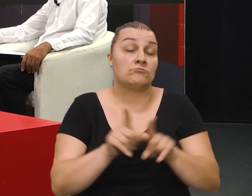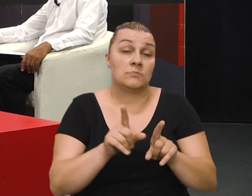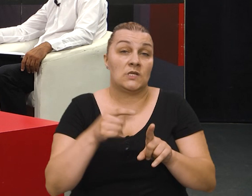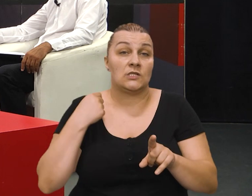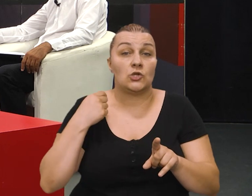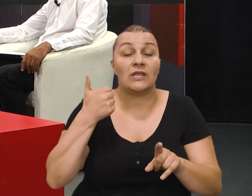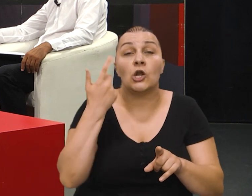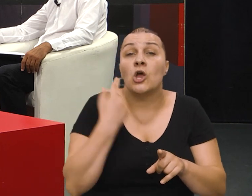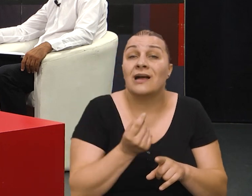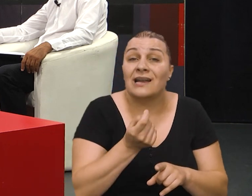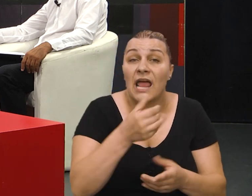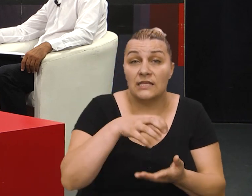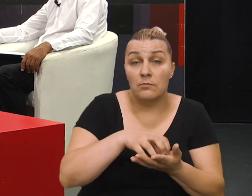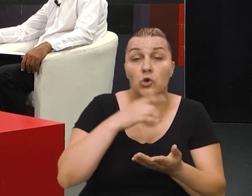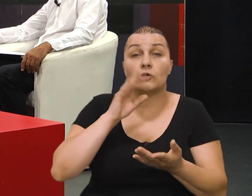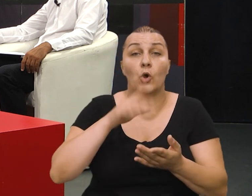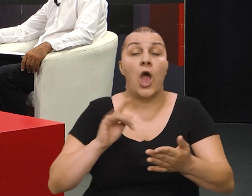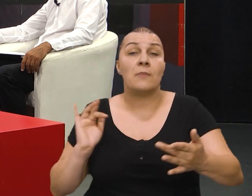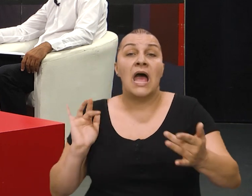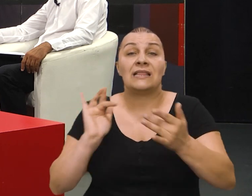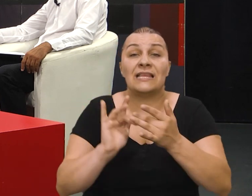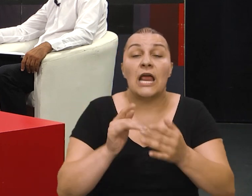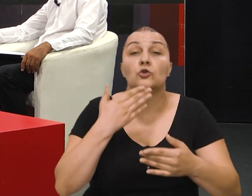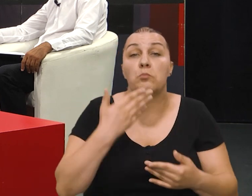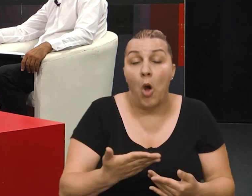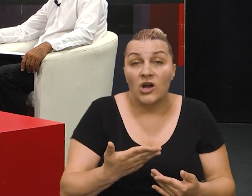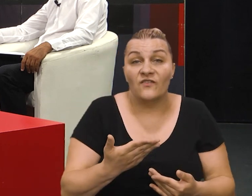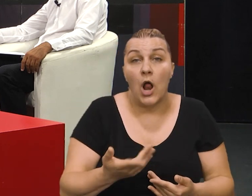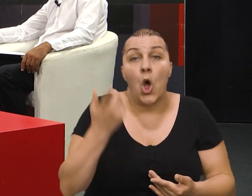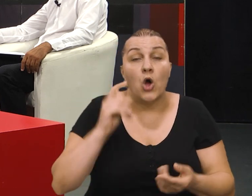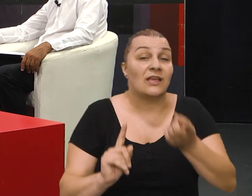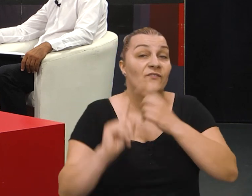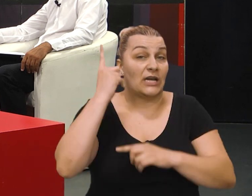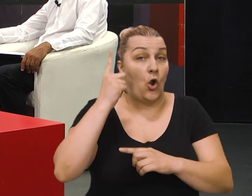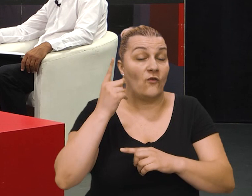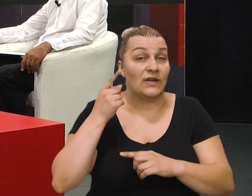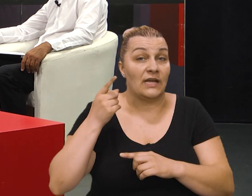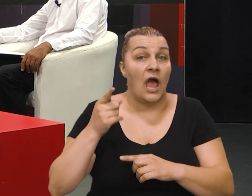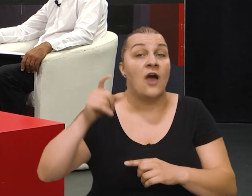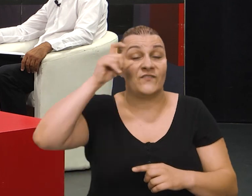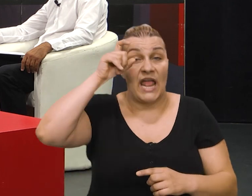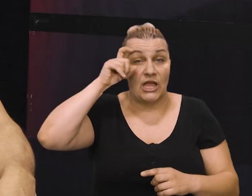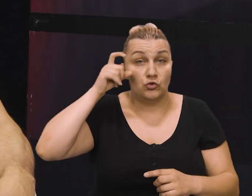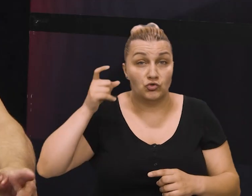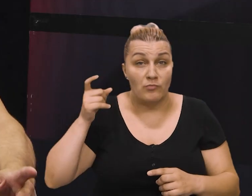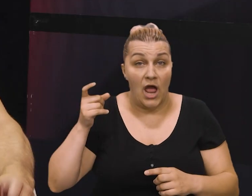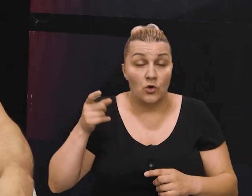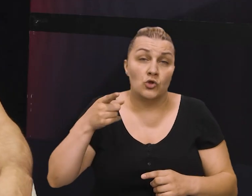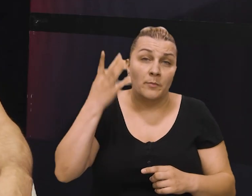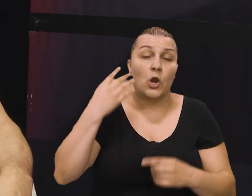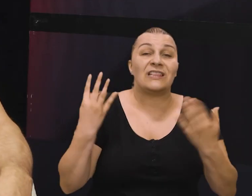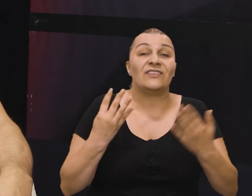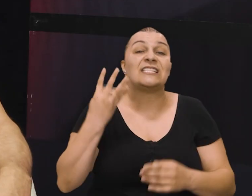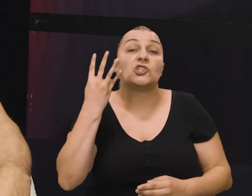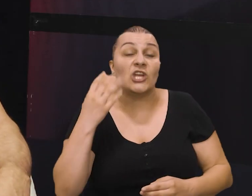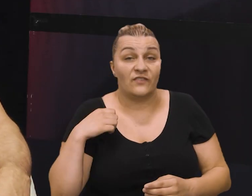isto tako mislim da je jedna rijetki domovranski postrojbe koja ima direktnu pohvalu od vrhovnika tada oržana snaga doktora Franja Tuđmana